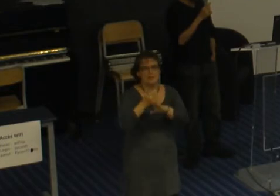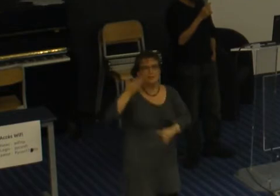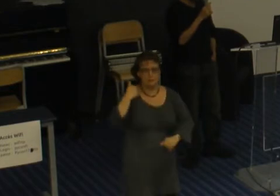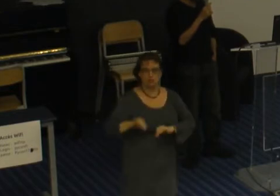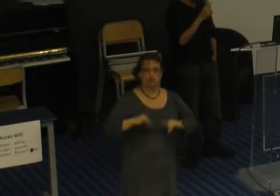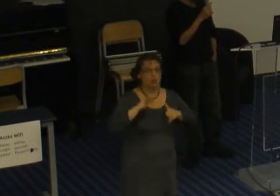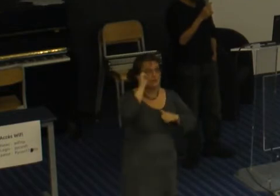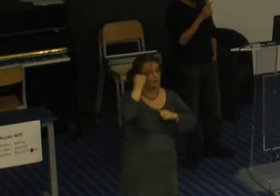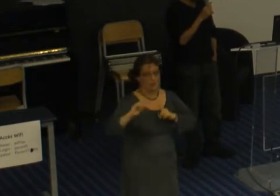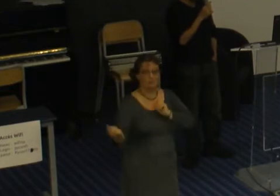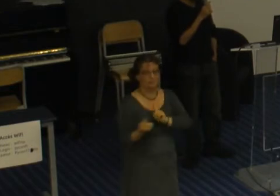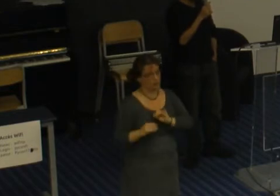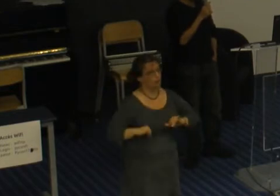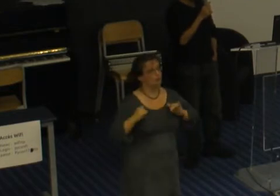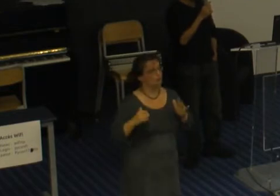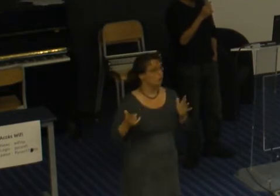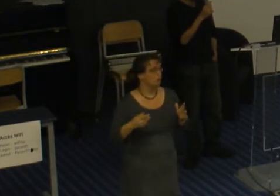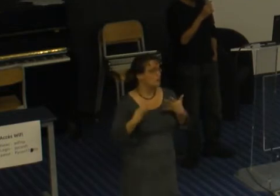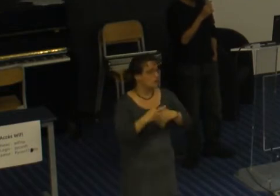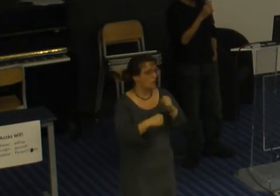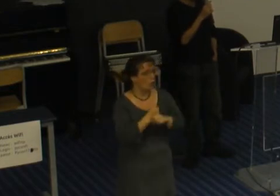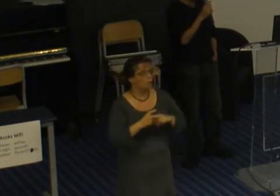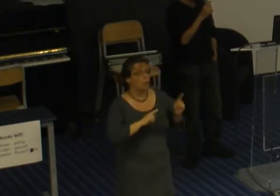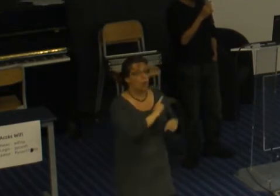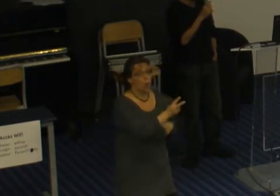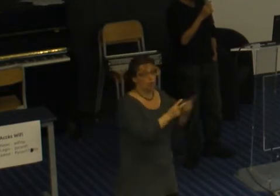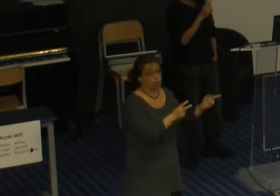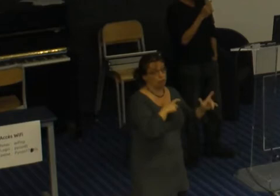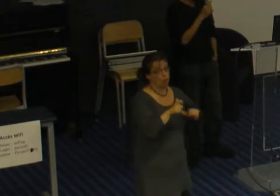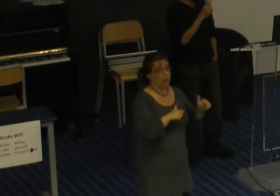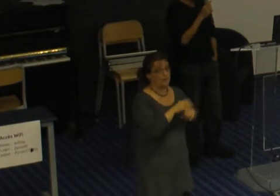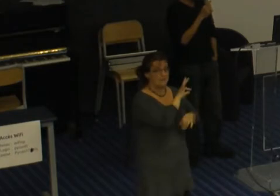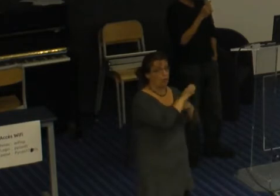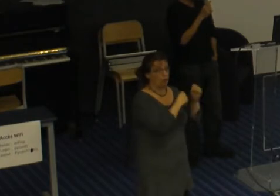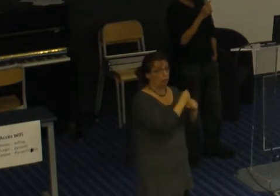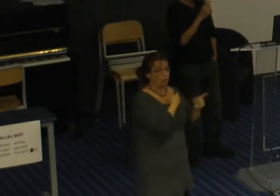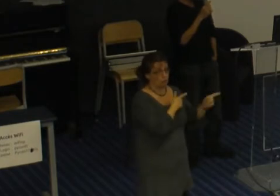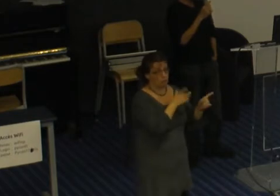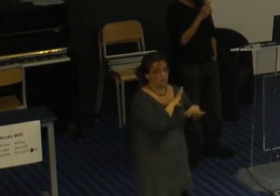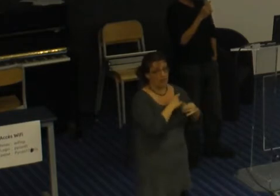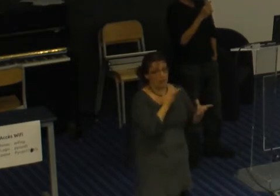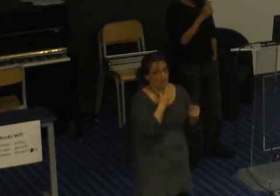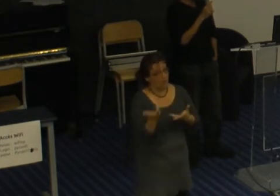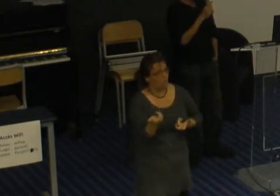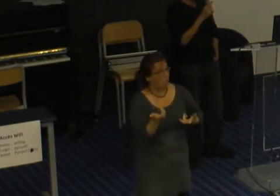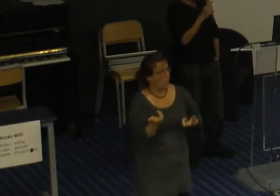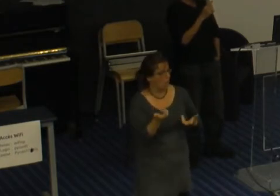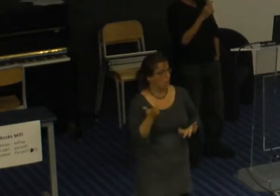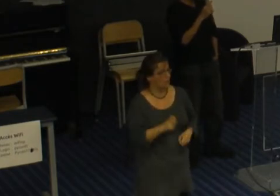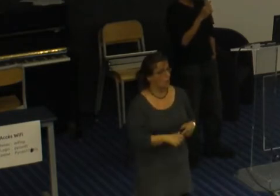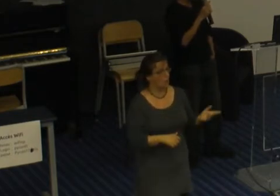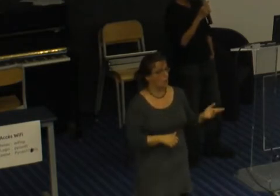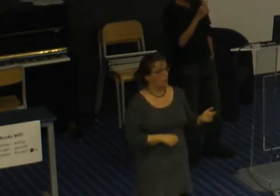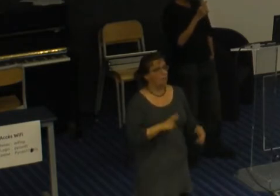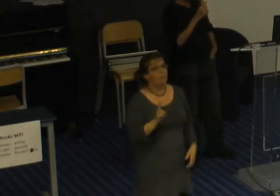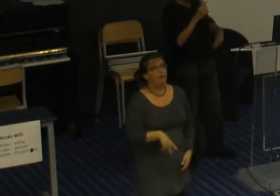et j'avais un collègue beaucoup plus âgé, presque quinquagénaire, qui lui faisait des avances. Or, il ne voyait